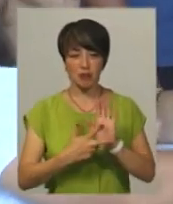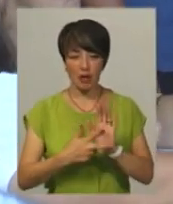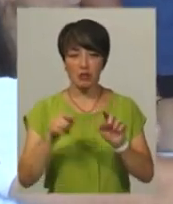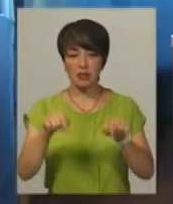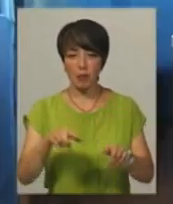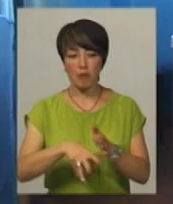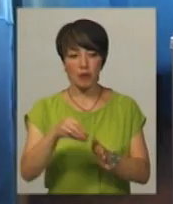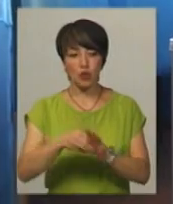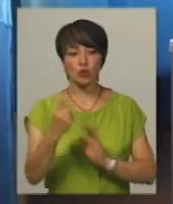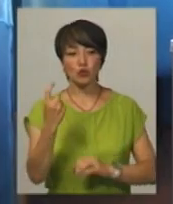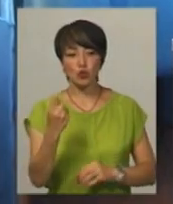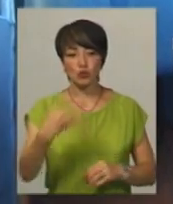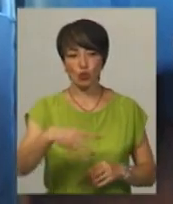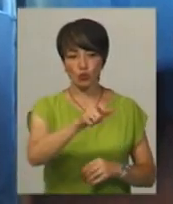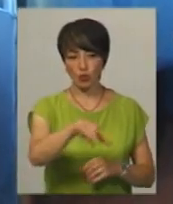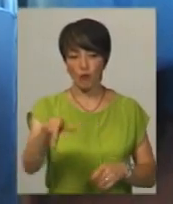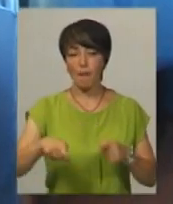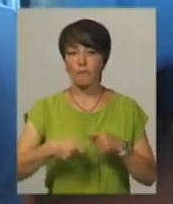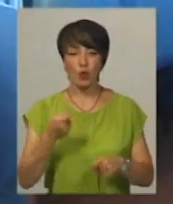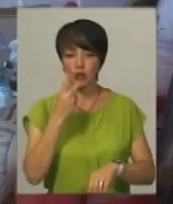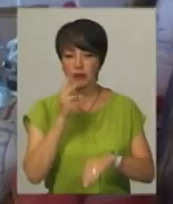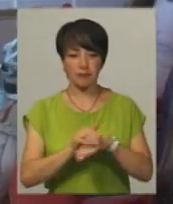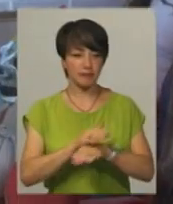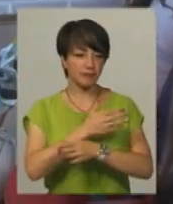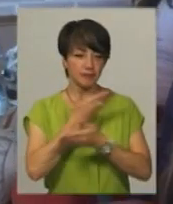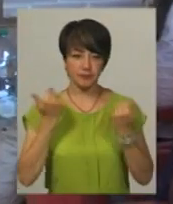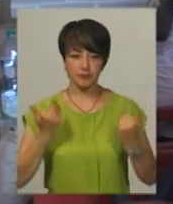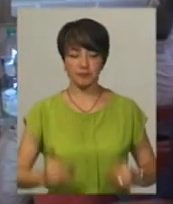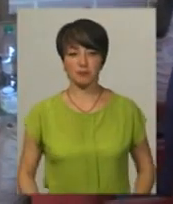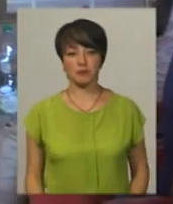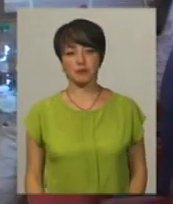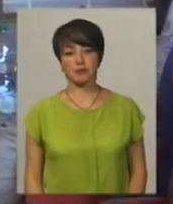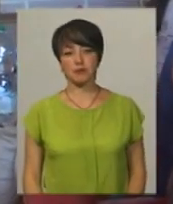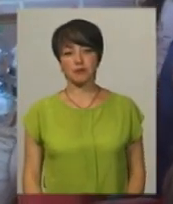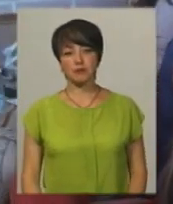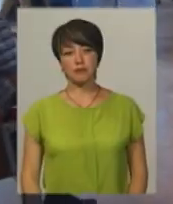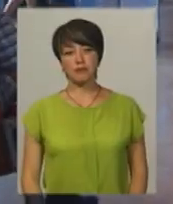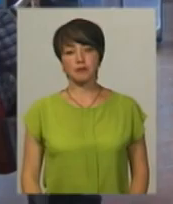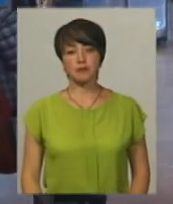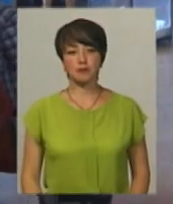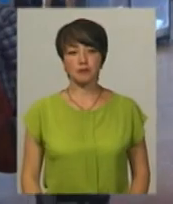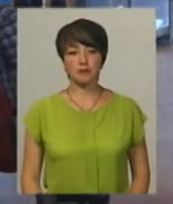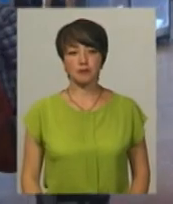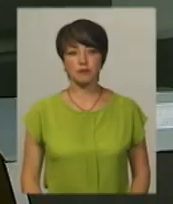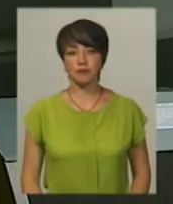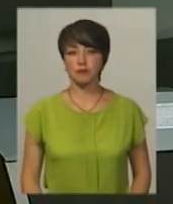проголосували 140 виборців. Порушень не зафіксовано. Тетяна Ворожцова, Володимир Зеленчуковський. Новини.